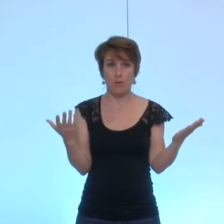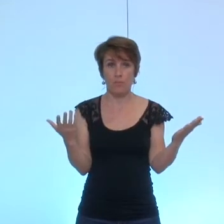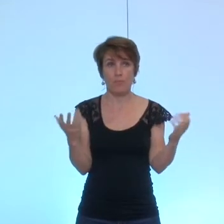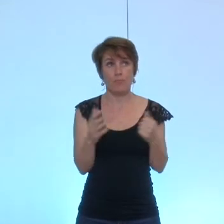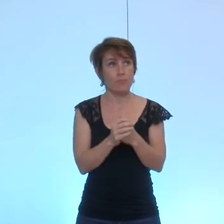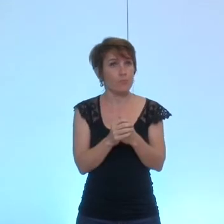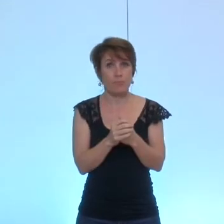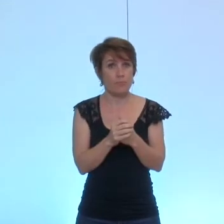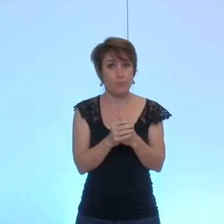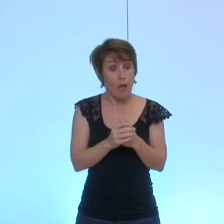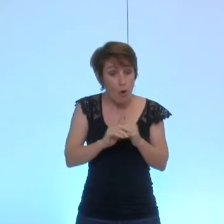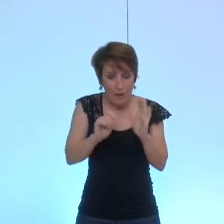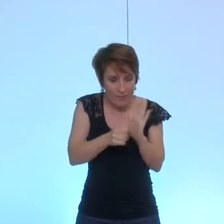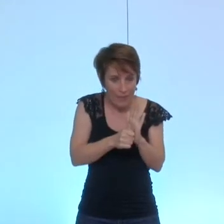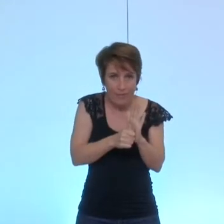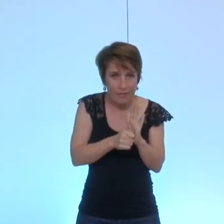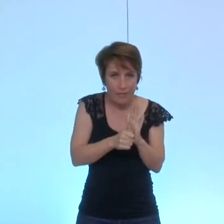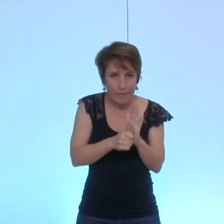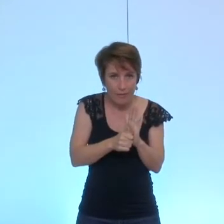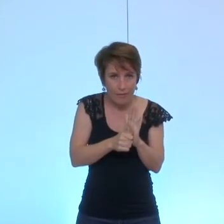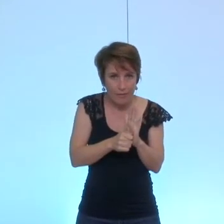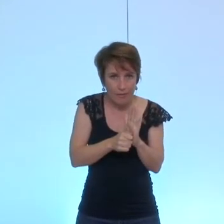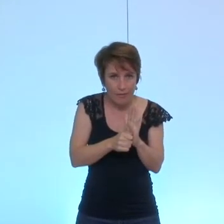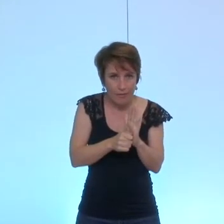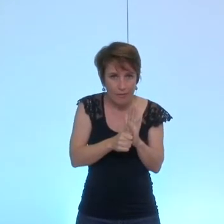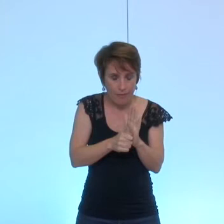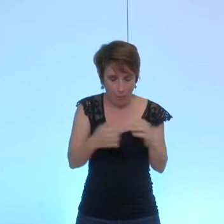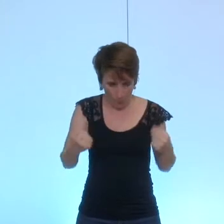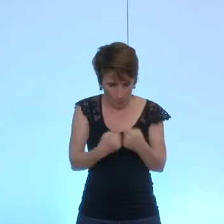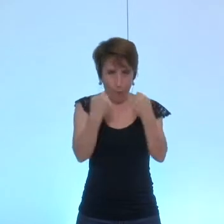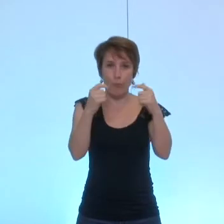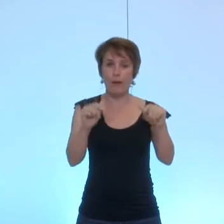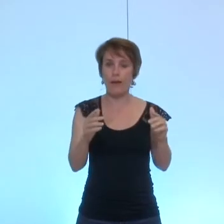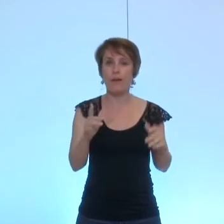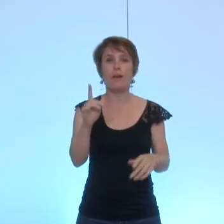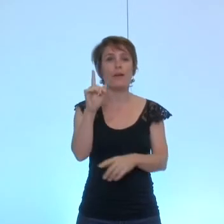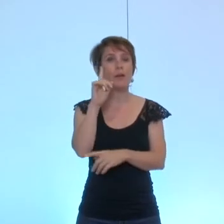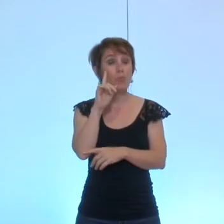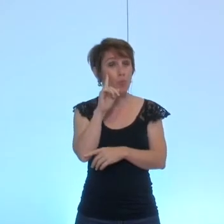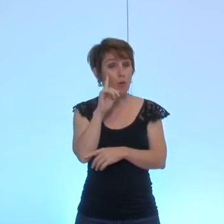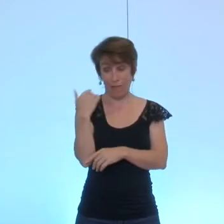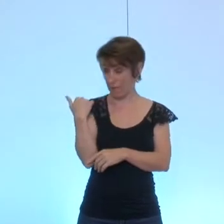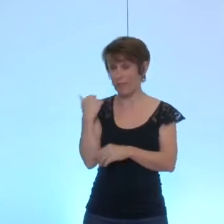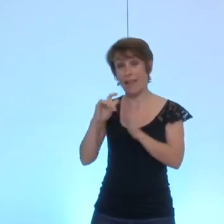le calendrier, c'est le souci dès votre élection